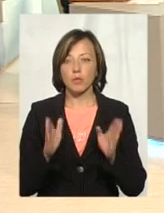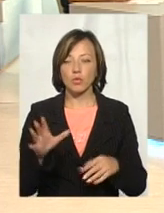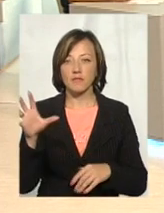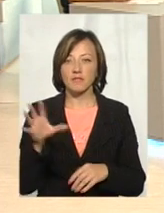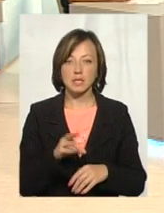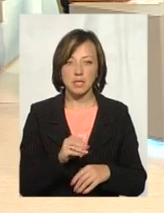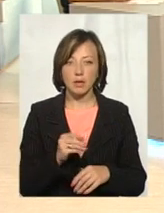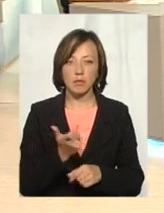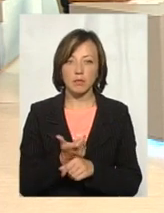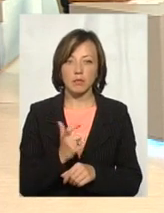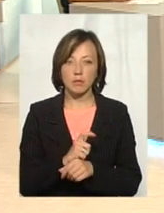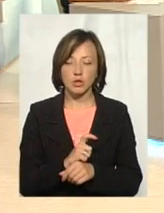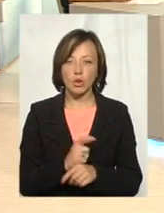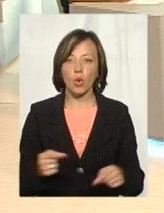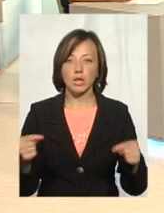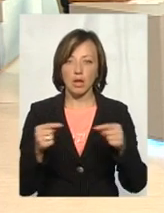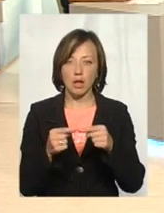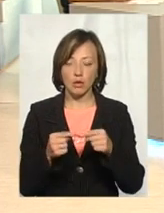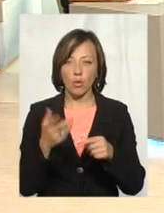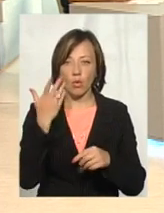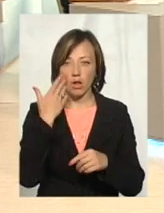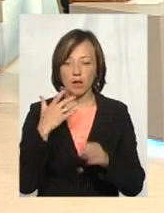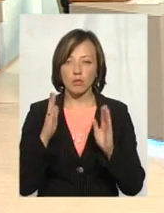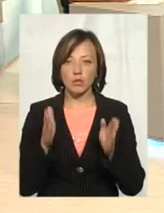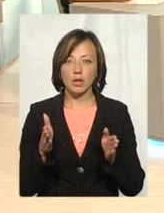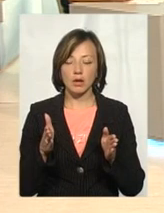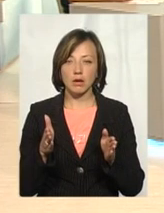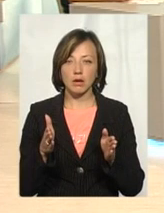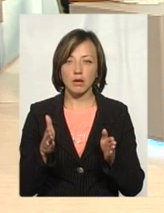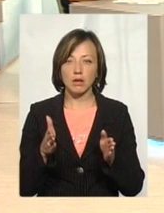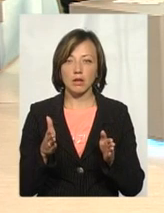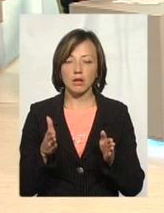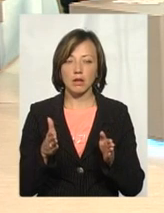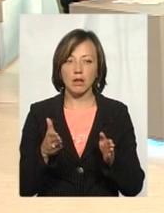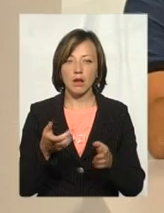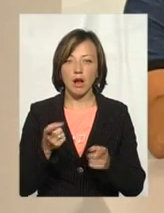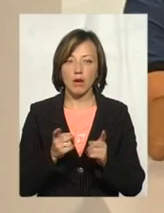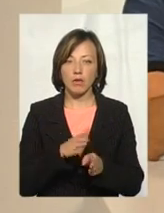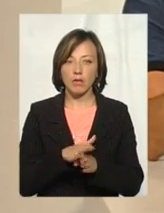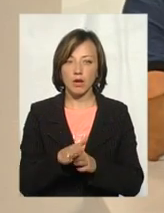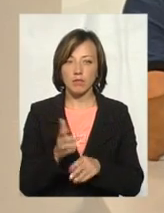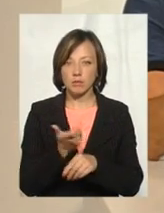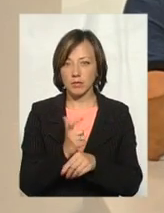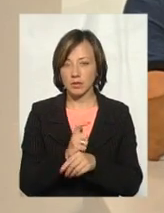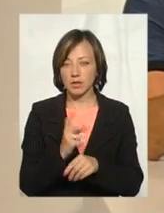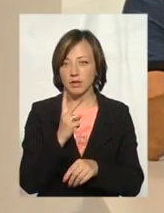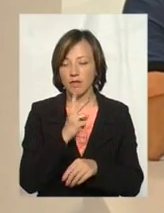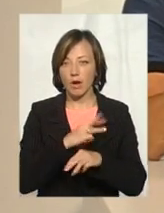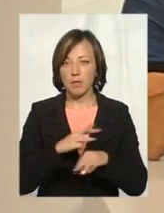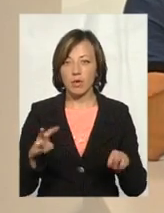більш конкретно, коли буде реально виконуватись. Це трошки більше 2 мільйонів гривень. Це